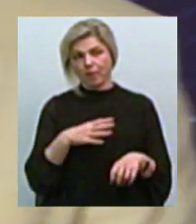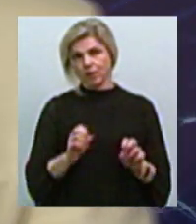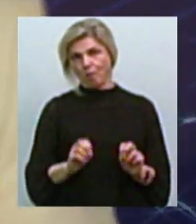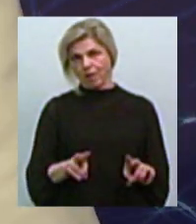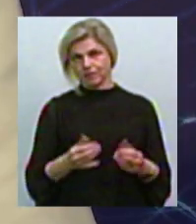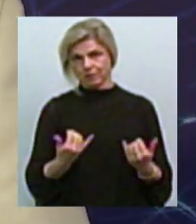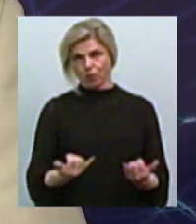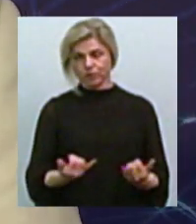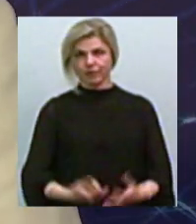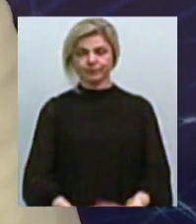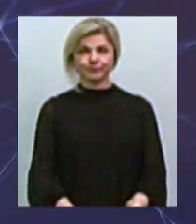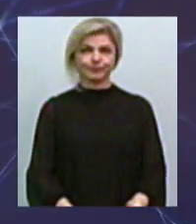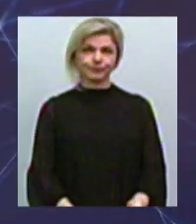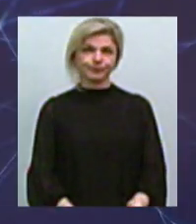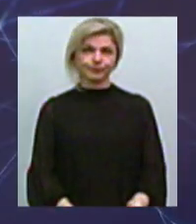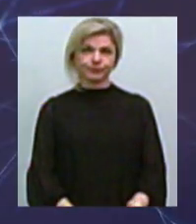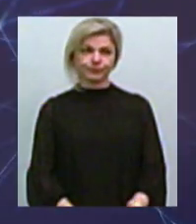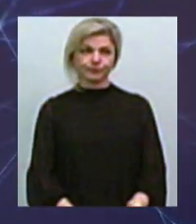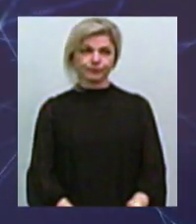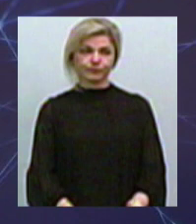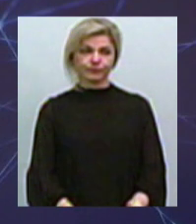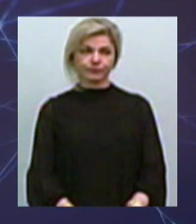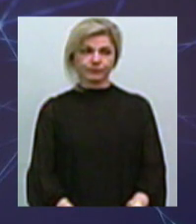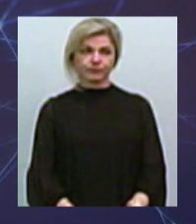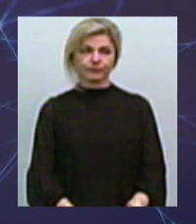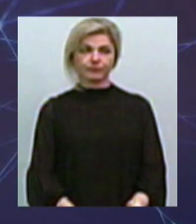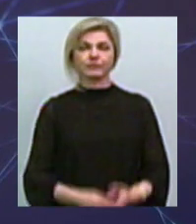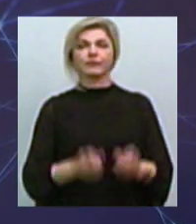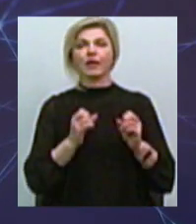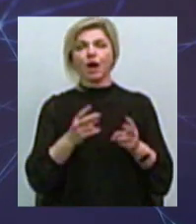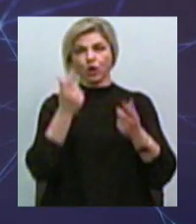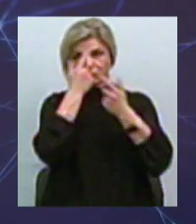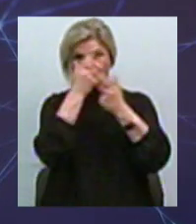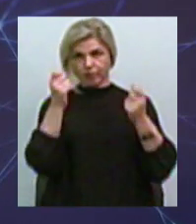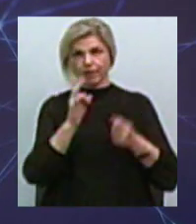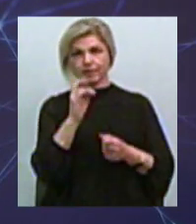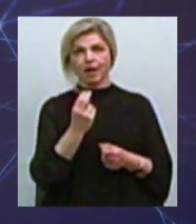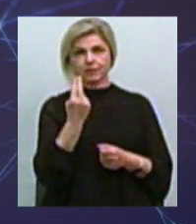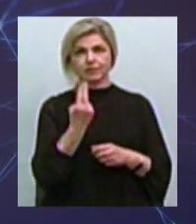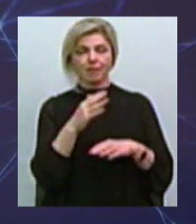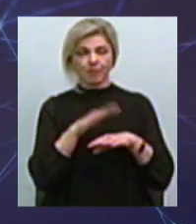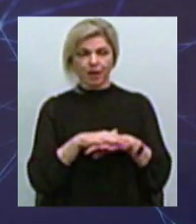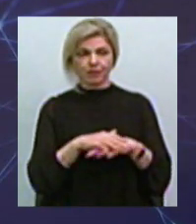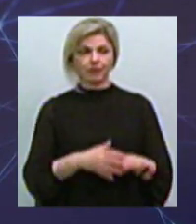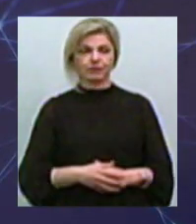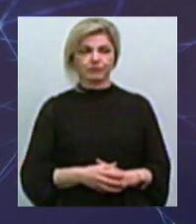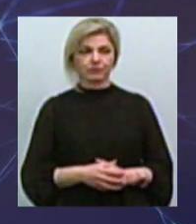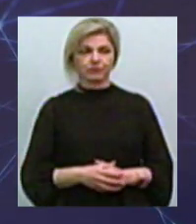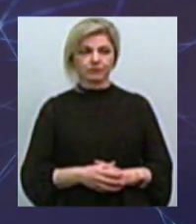сьогодні Як повідомив Назбанк, першу